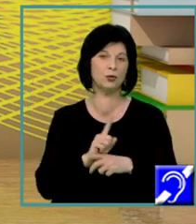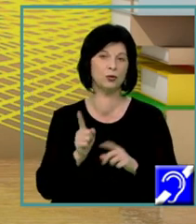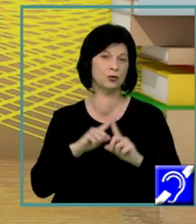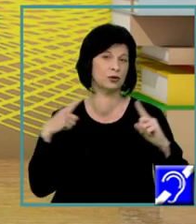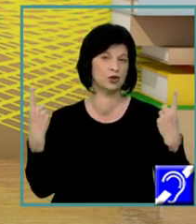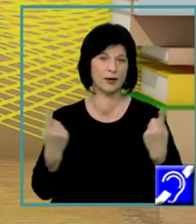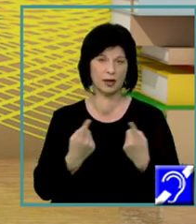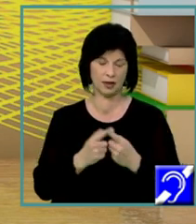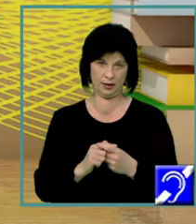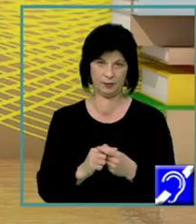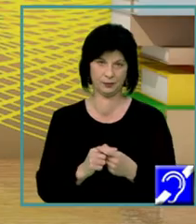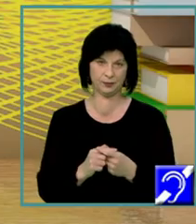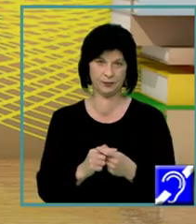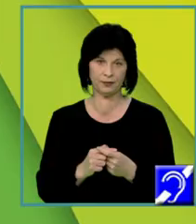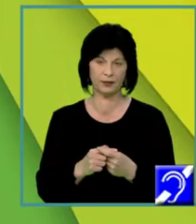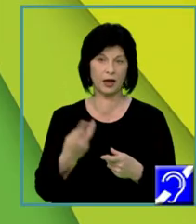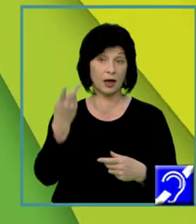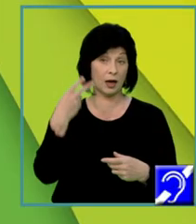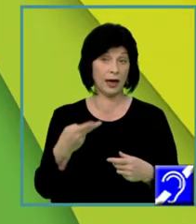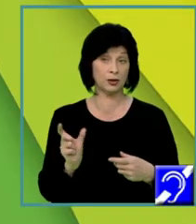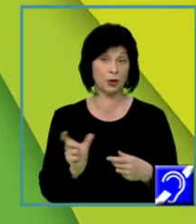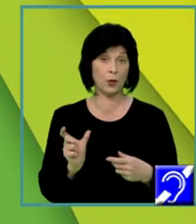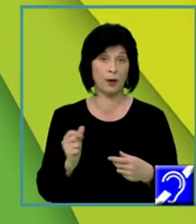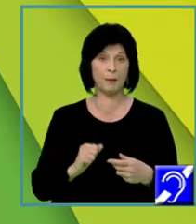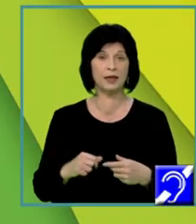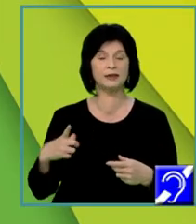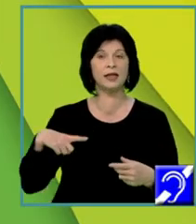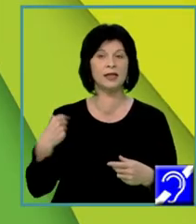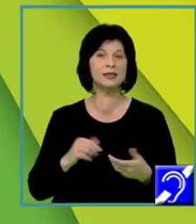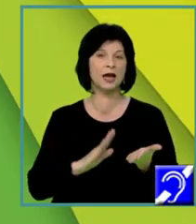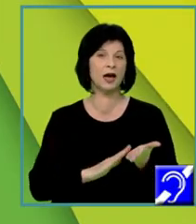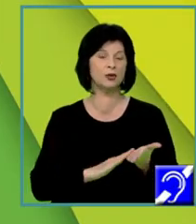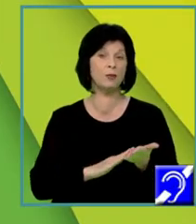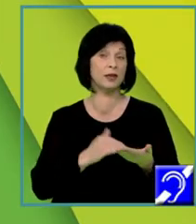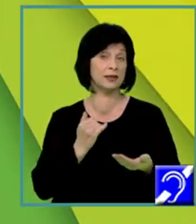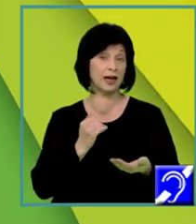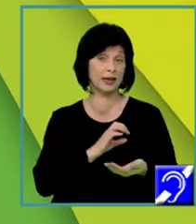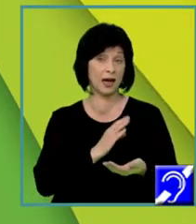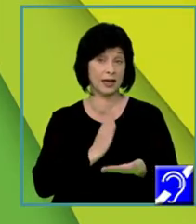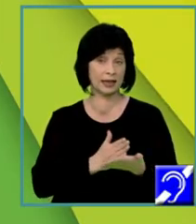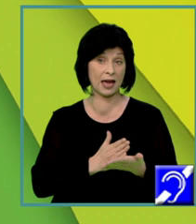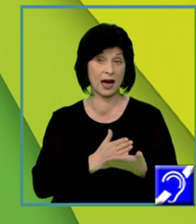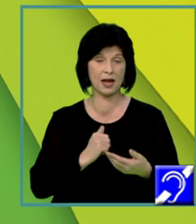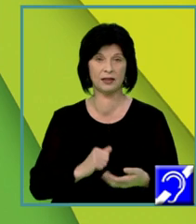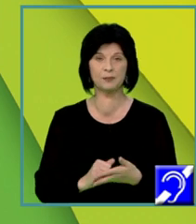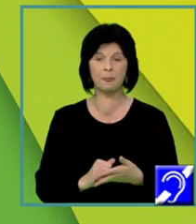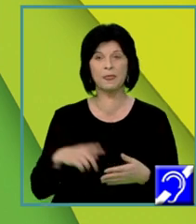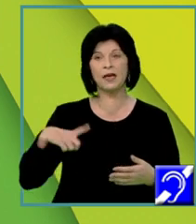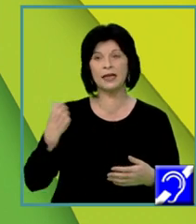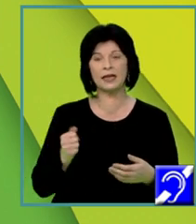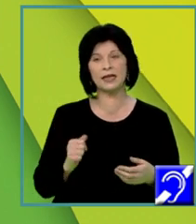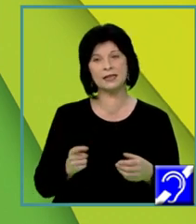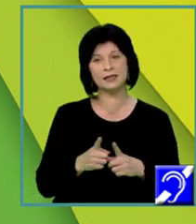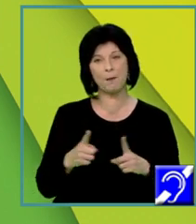dată. A doua parte este argumentarea propriu-zisă. Reprezintă partea cea mai extinsă a demersului